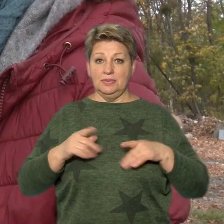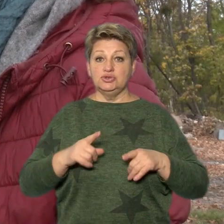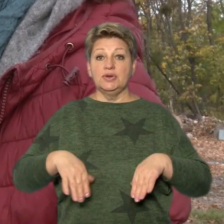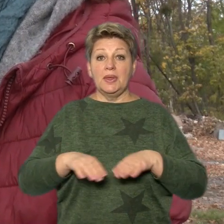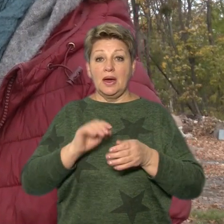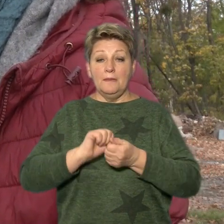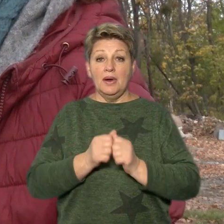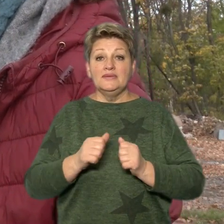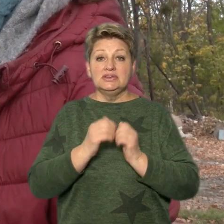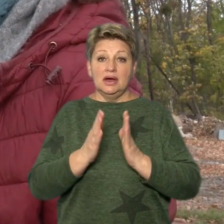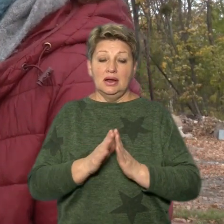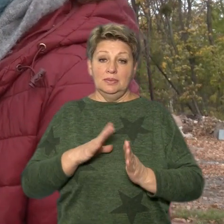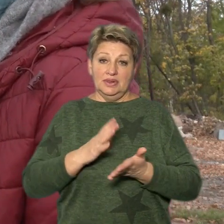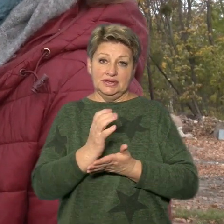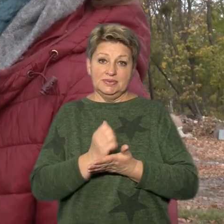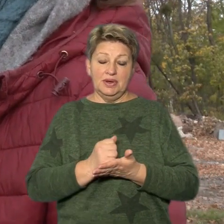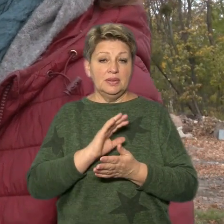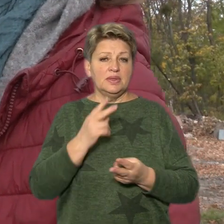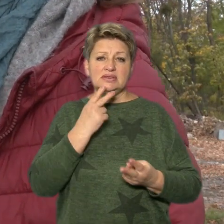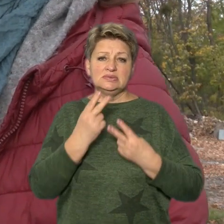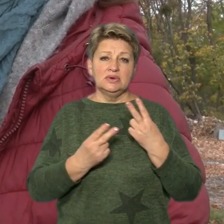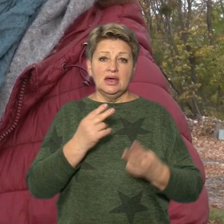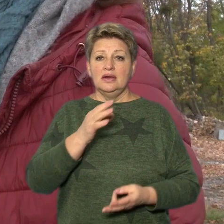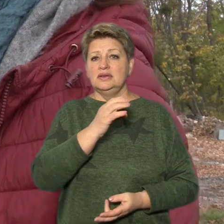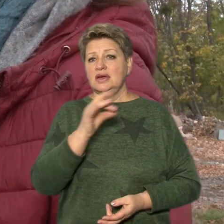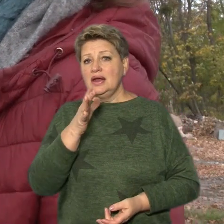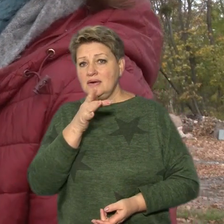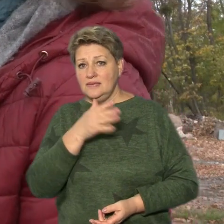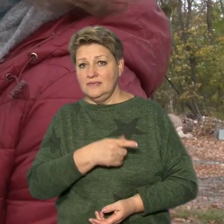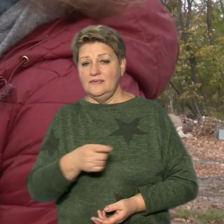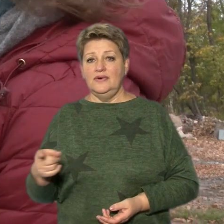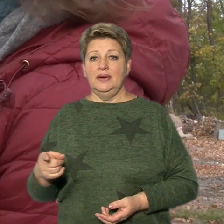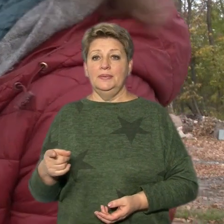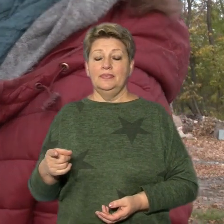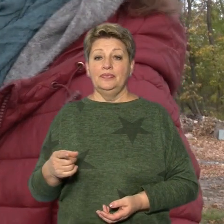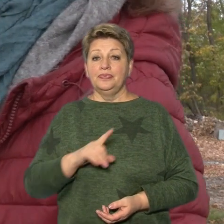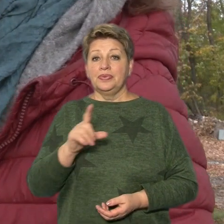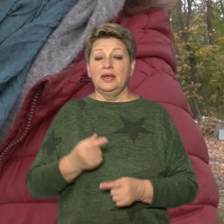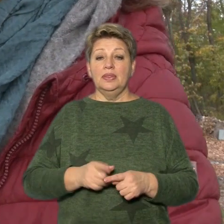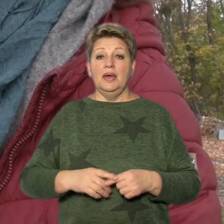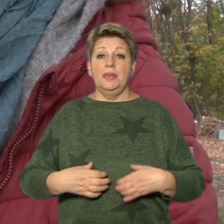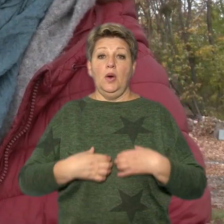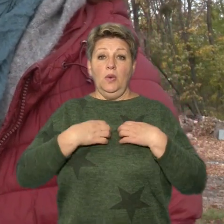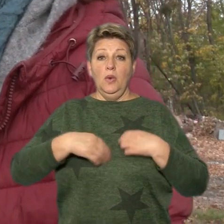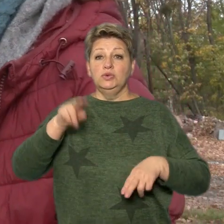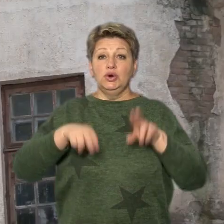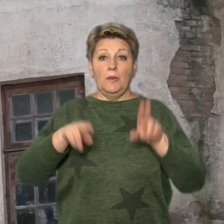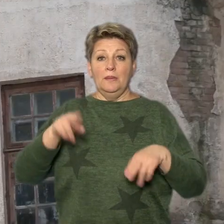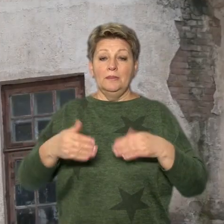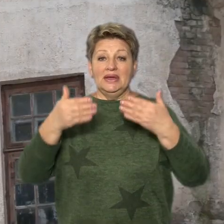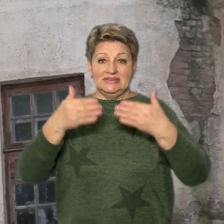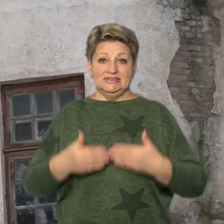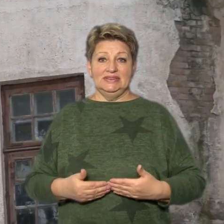'ятка взагалі була збережена, не дивлячись на радянські часи, на ті жахливо пофарбовані стіни.